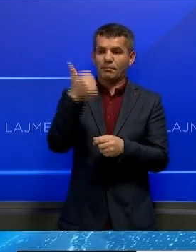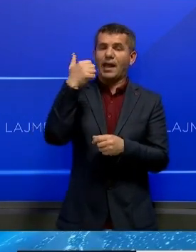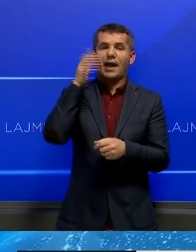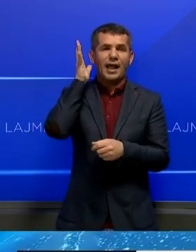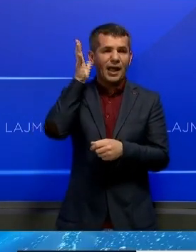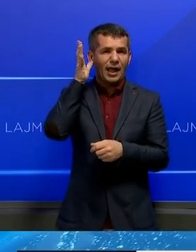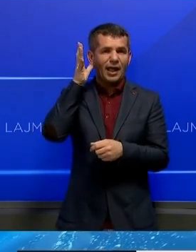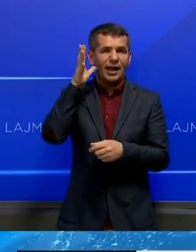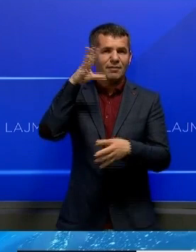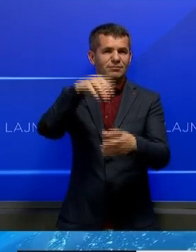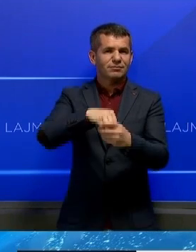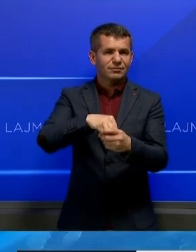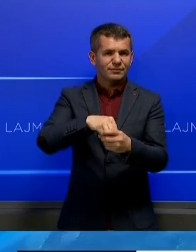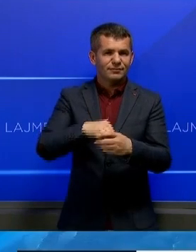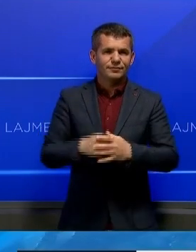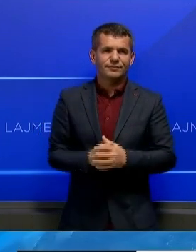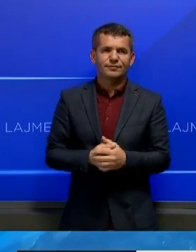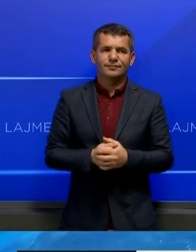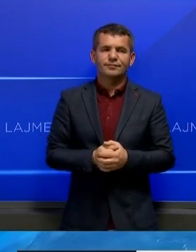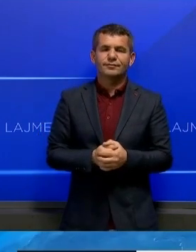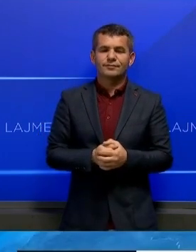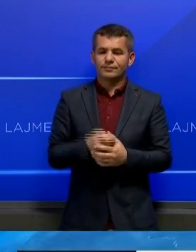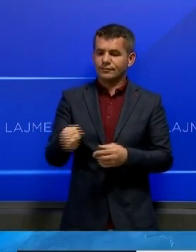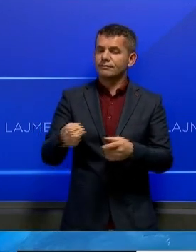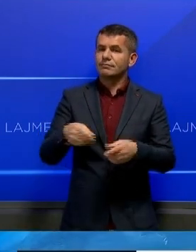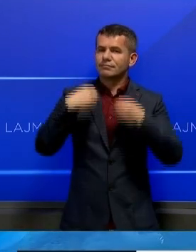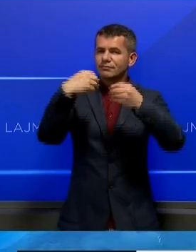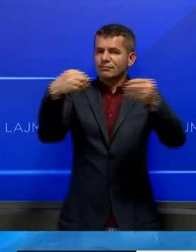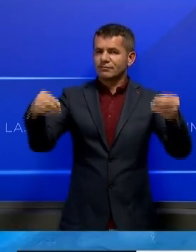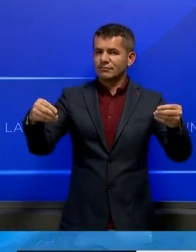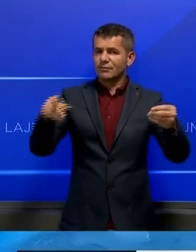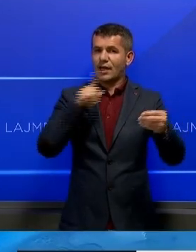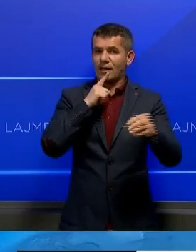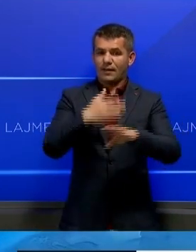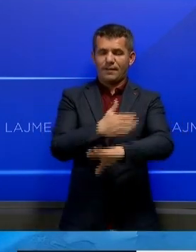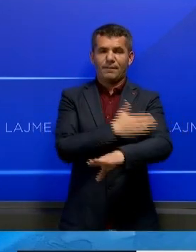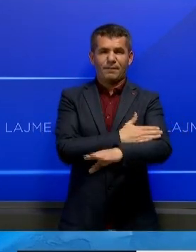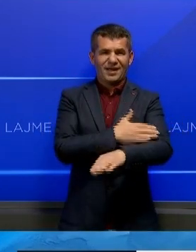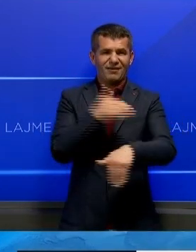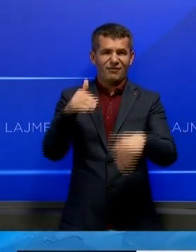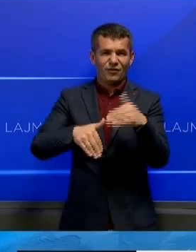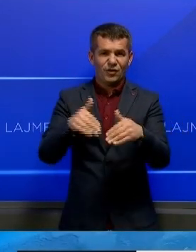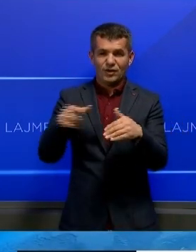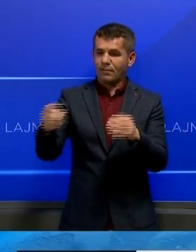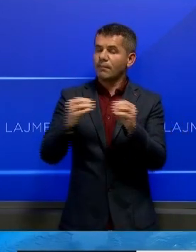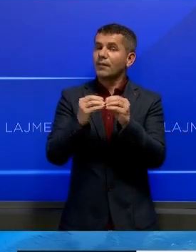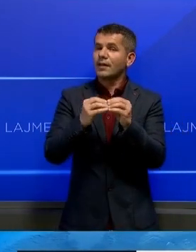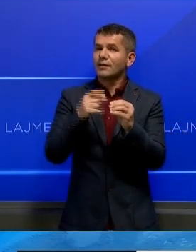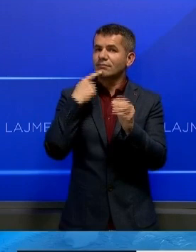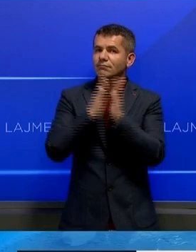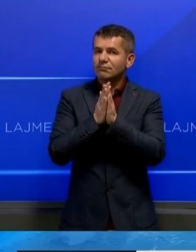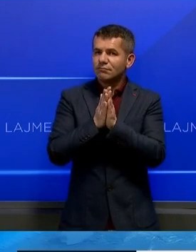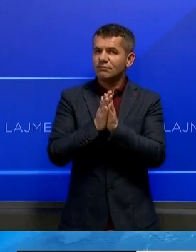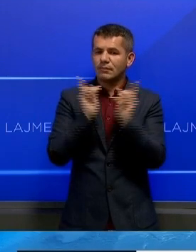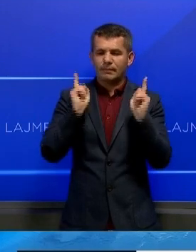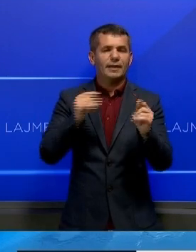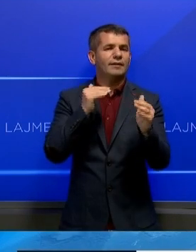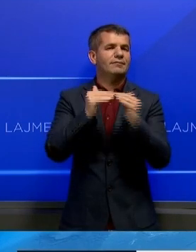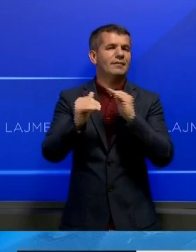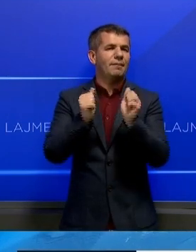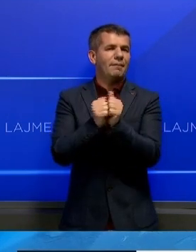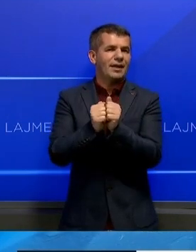ka shërbyrë në qeveri. Në fjalimin e ti para votimit në kneset, Bennett bërë i thirje për unitet.